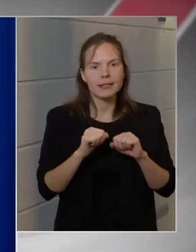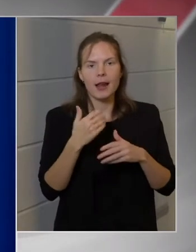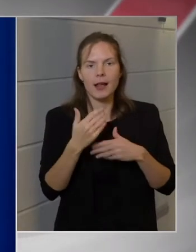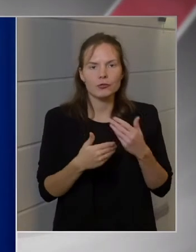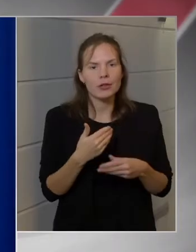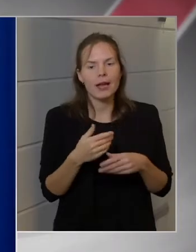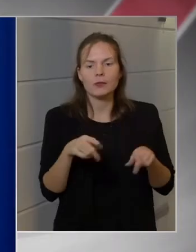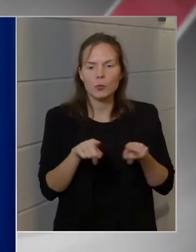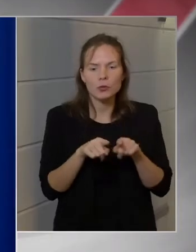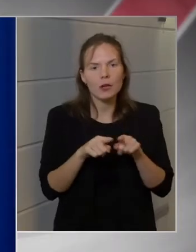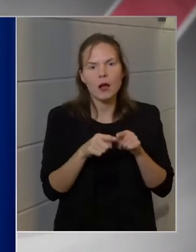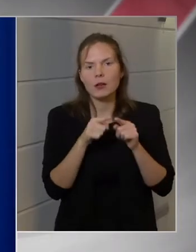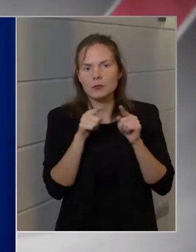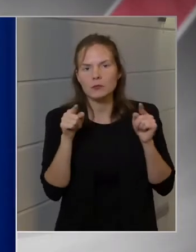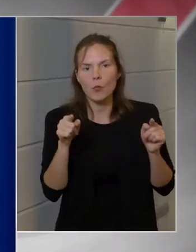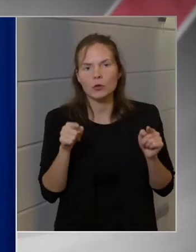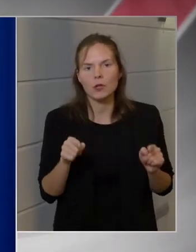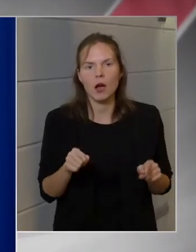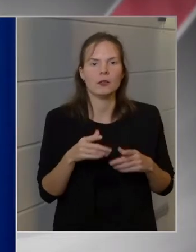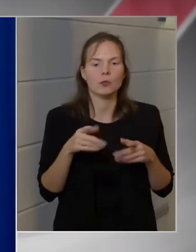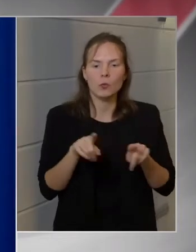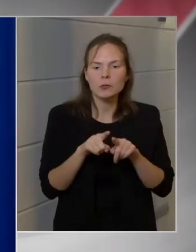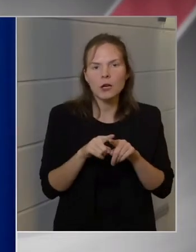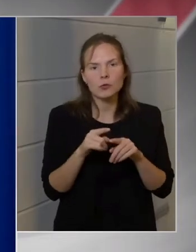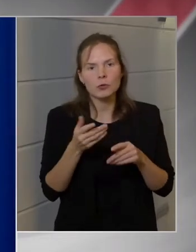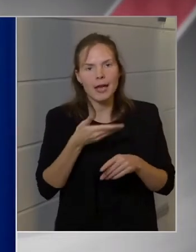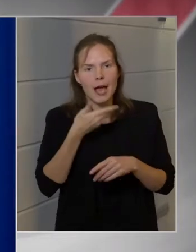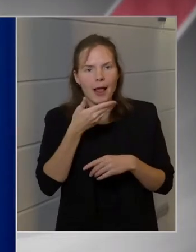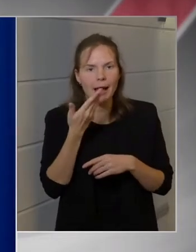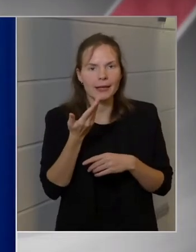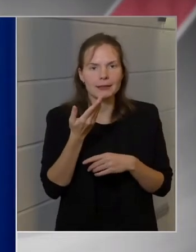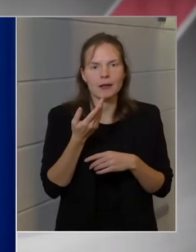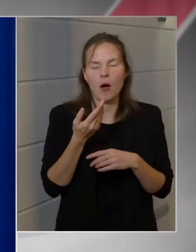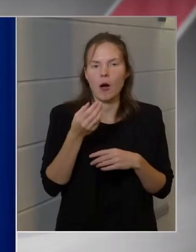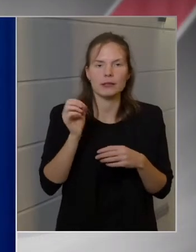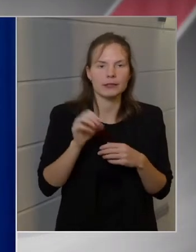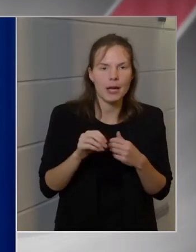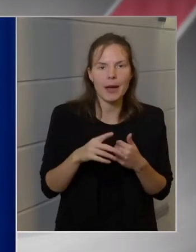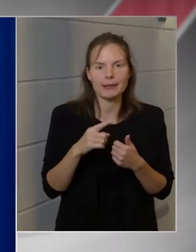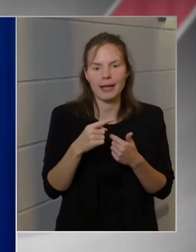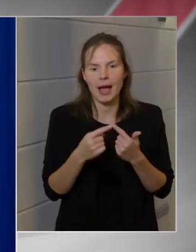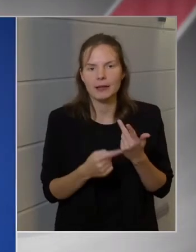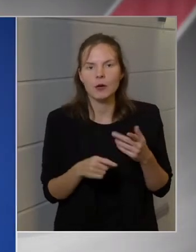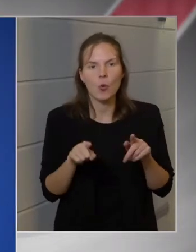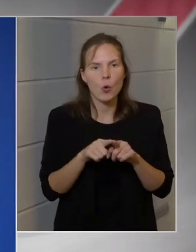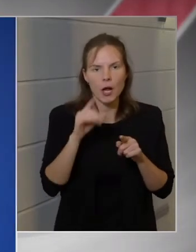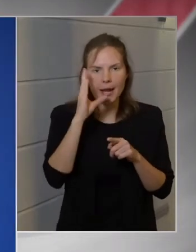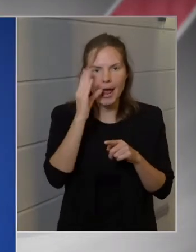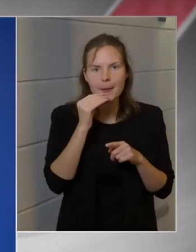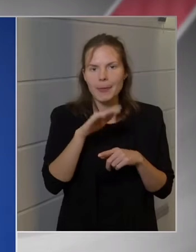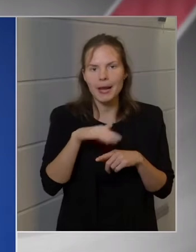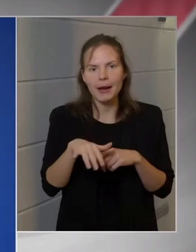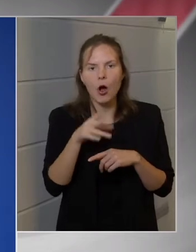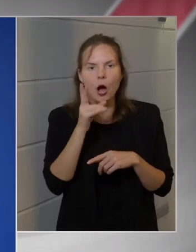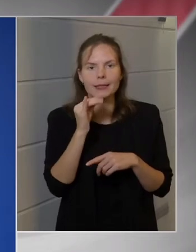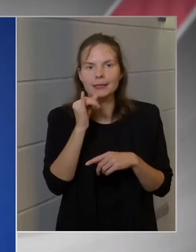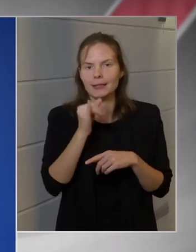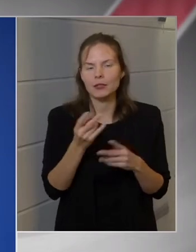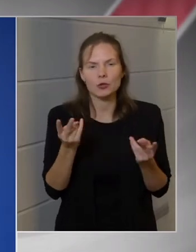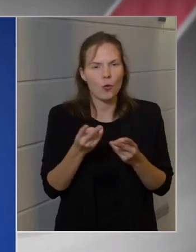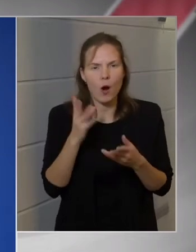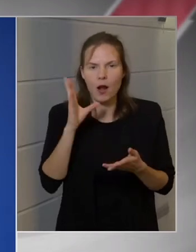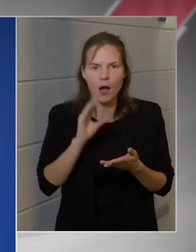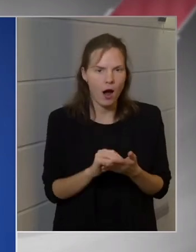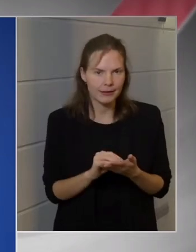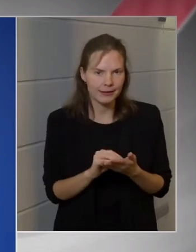ugyanabban a mondatban, ebben a kontextusban emlegeti az utcán eldobott szemetet, és azokat az embereket, akiknek nincs hol lakniuk. Tehát, hogy